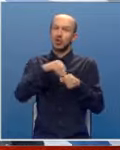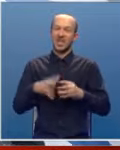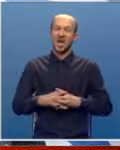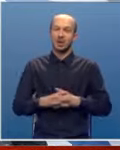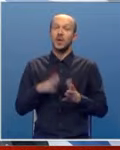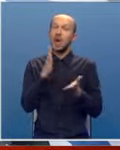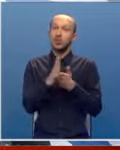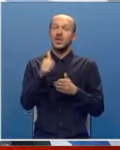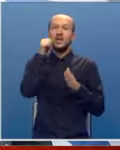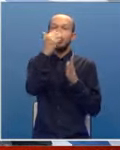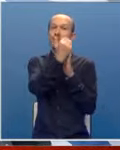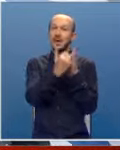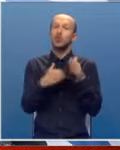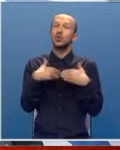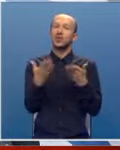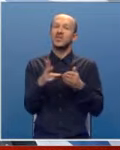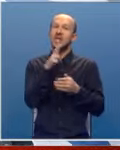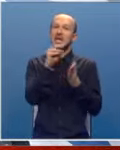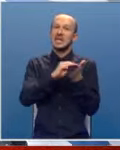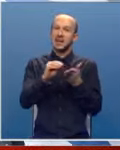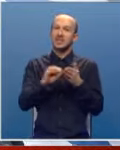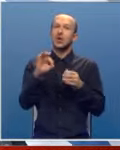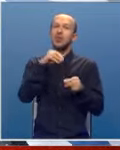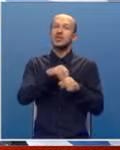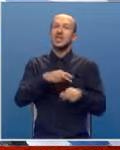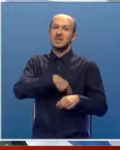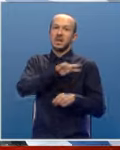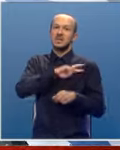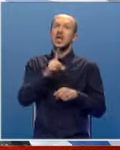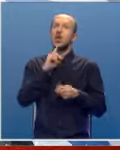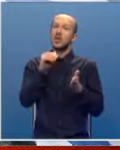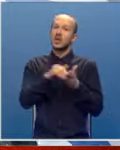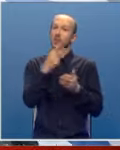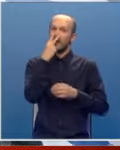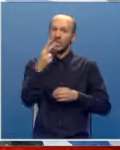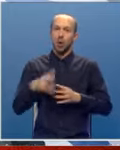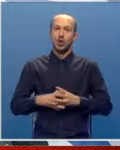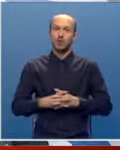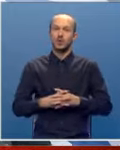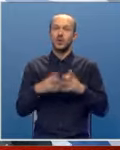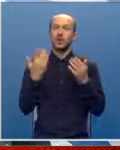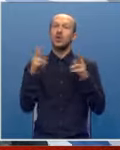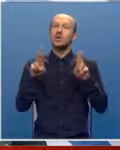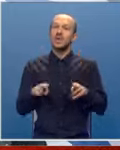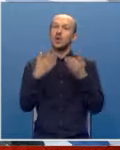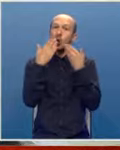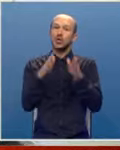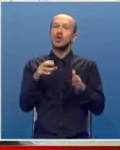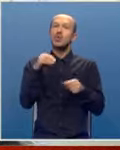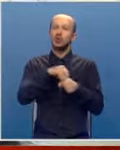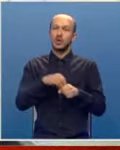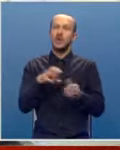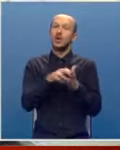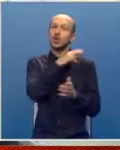bude na dnevnom redu dostaviti zapisnike budžetske inspekcije kojim bi vi trebali da vidimo koliko je zaista oštećen budžet.